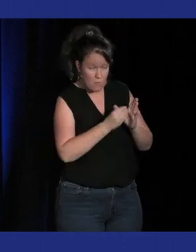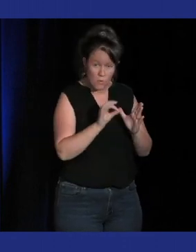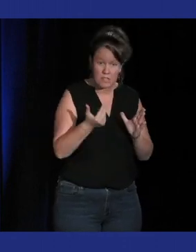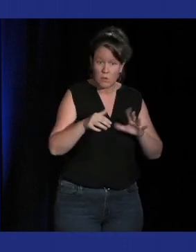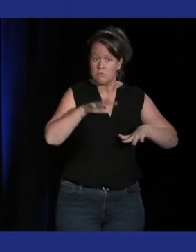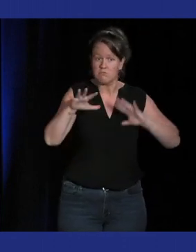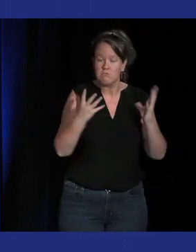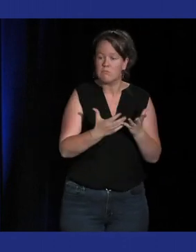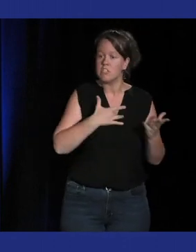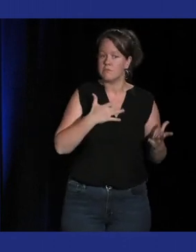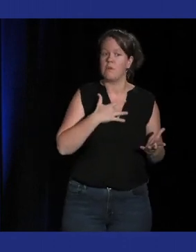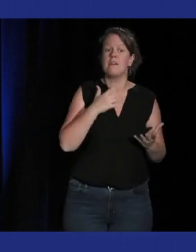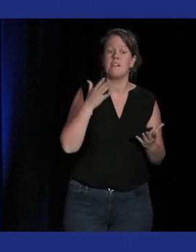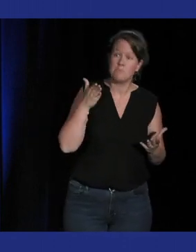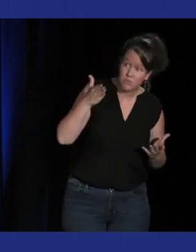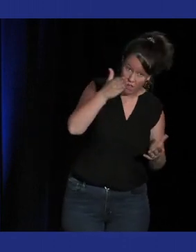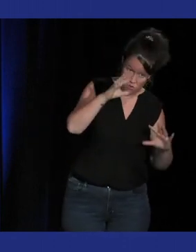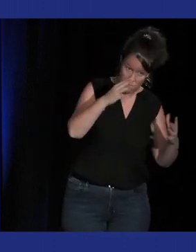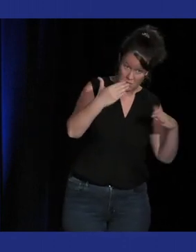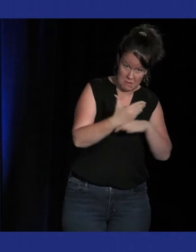'intégrer franchement je ne sais pas